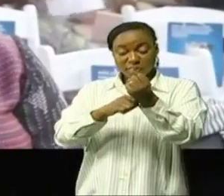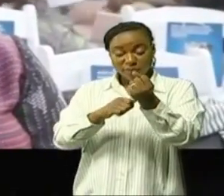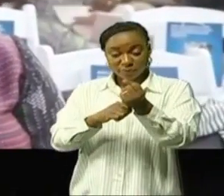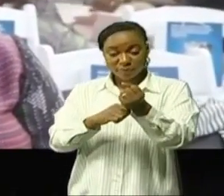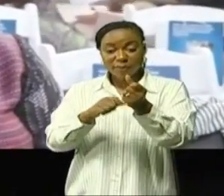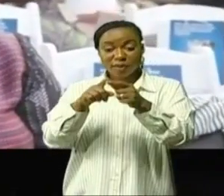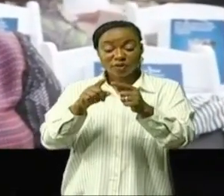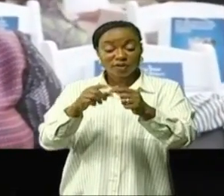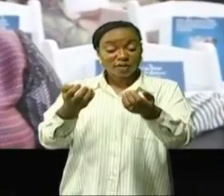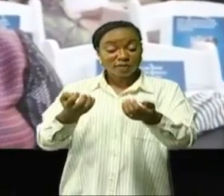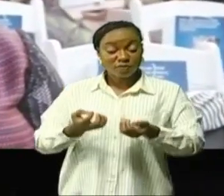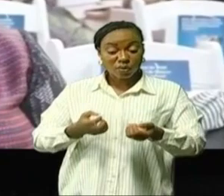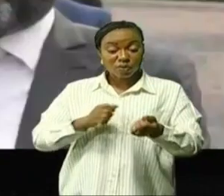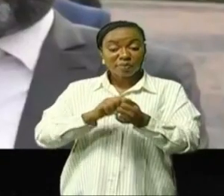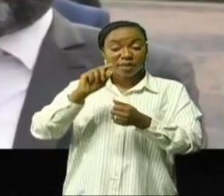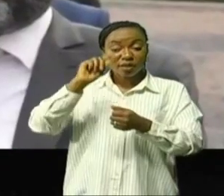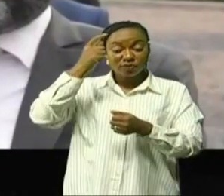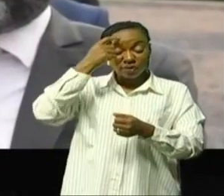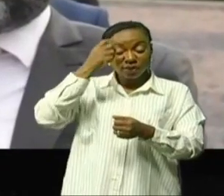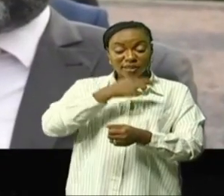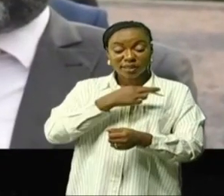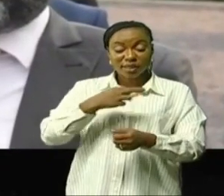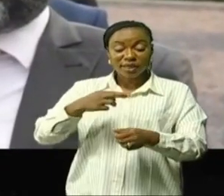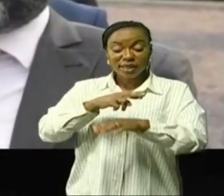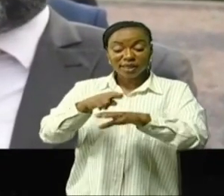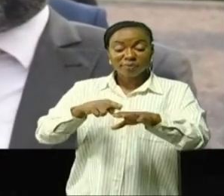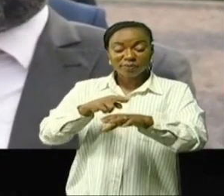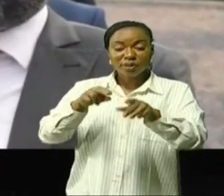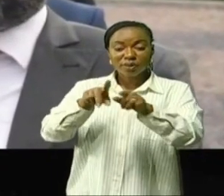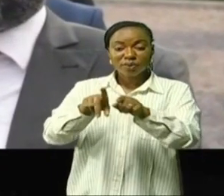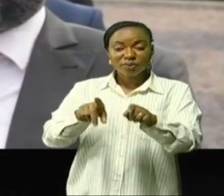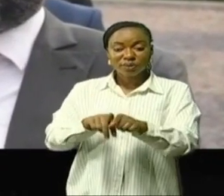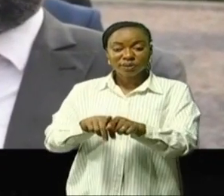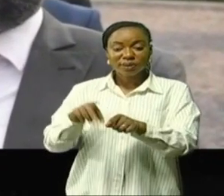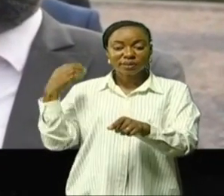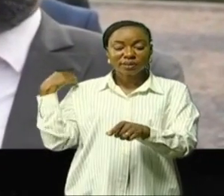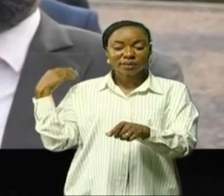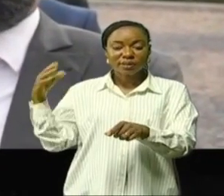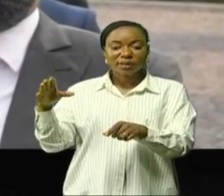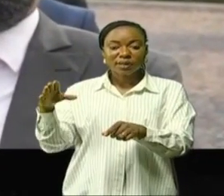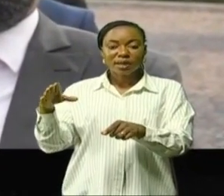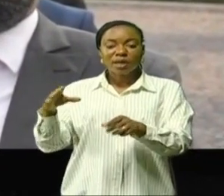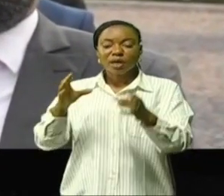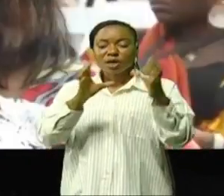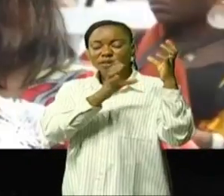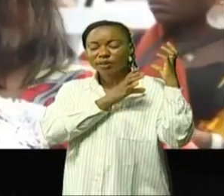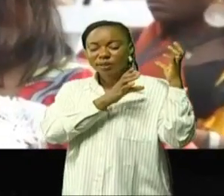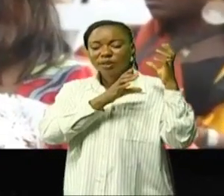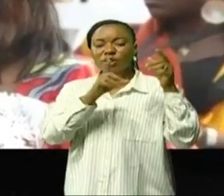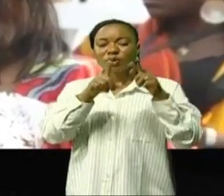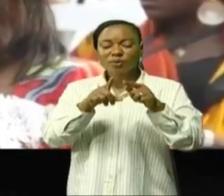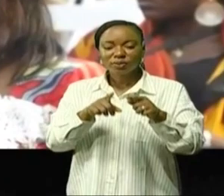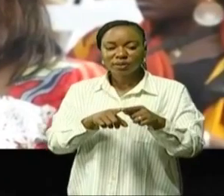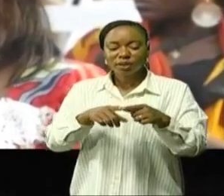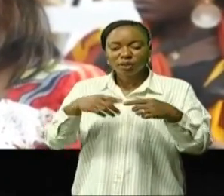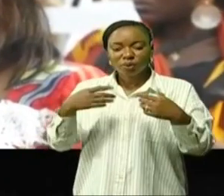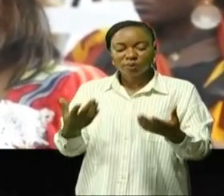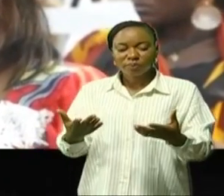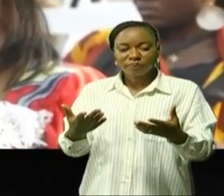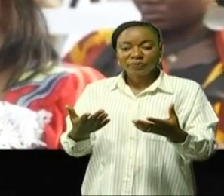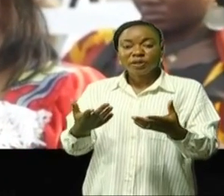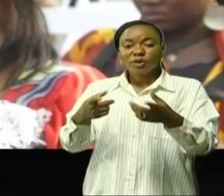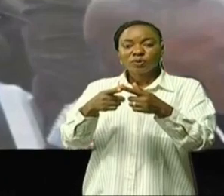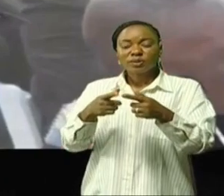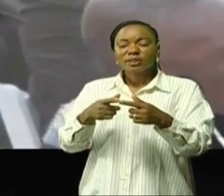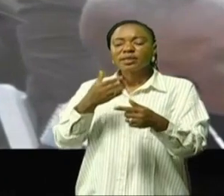inaperçus face au gouvernement de la République au nom du ministre d'Etat en charge de l'entrepreneuriat le directeur de cabinet Juste Magala